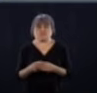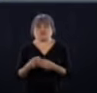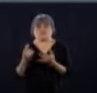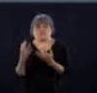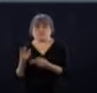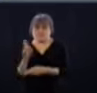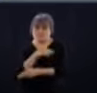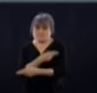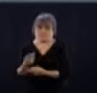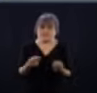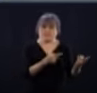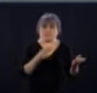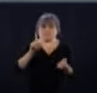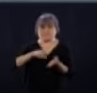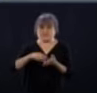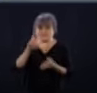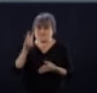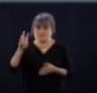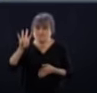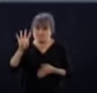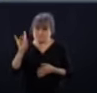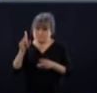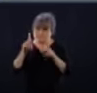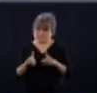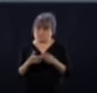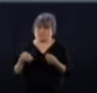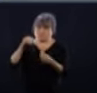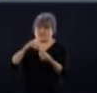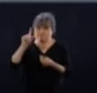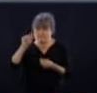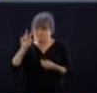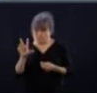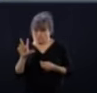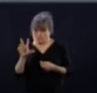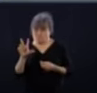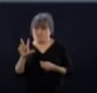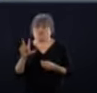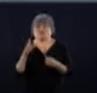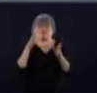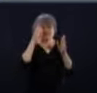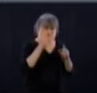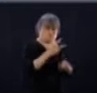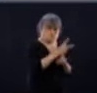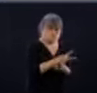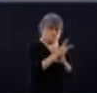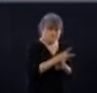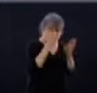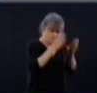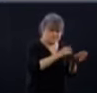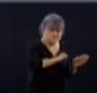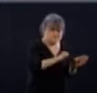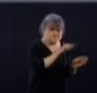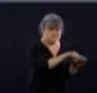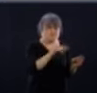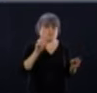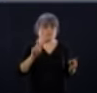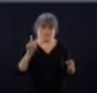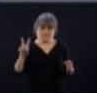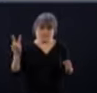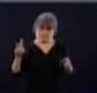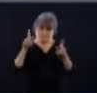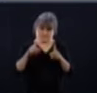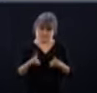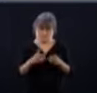hospitalisées, une augmentation de 23, dont 222 personnes qui sont aux soins intensifs, une augmentation de 5